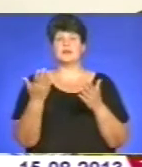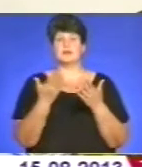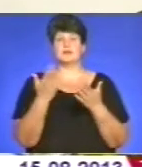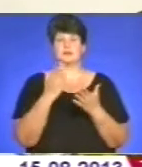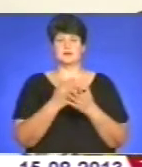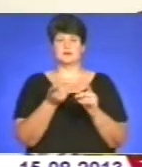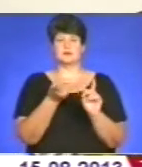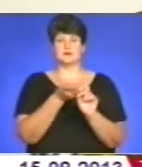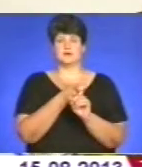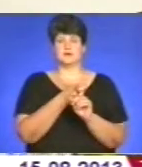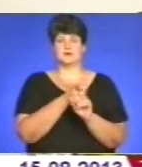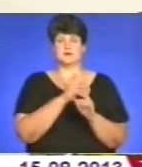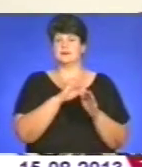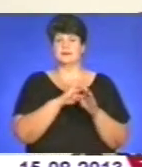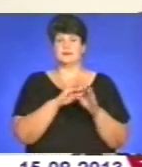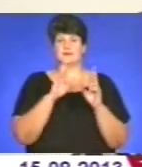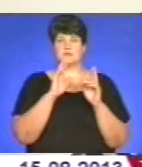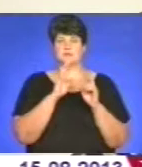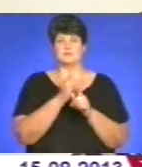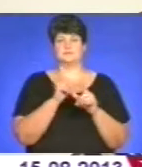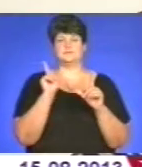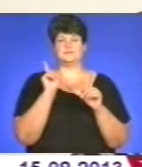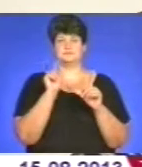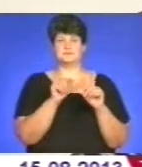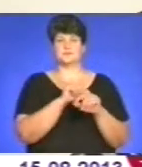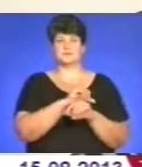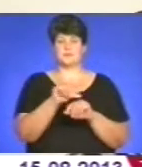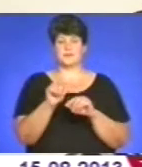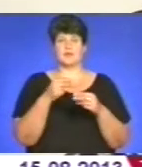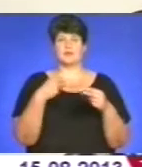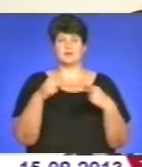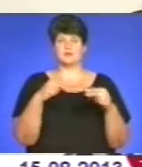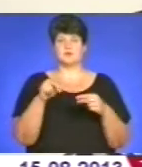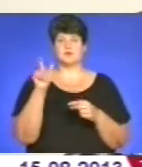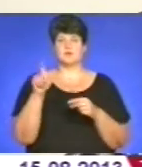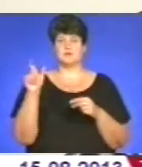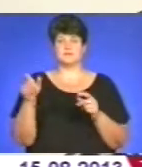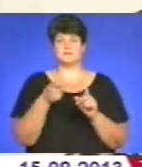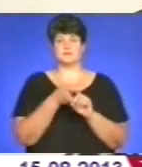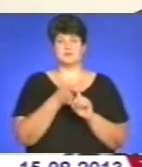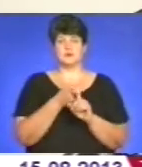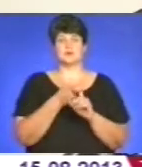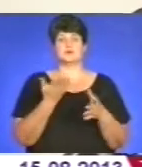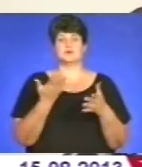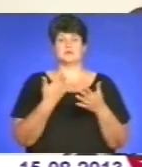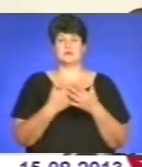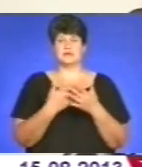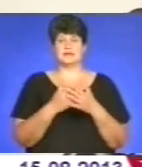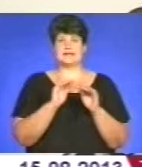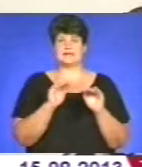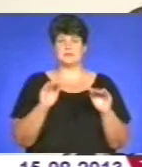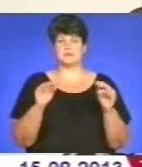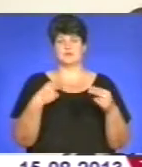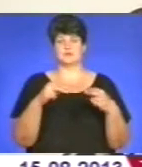стосуються неврегульованих міграцій, які стосуються торгівлі людьми, які стосуються торгівлі дітьми.